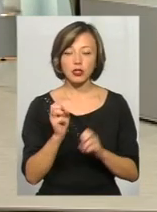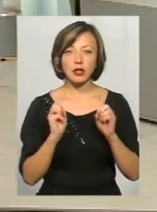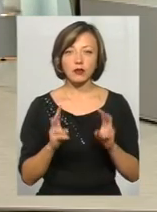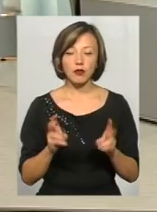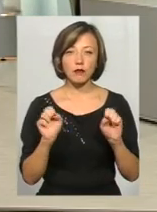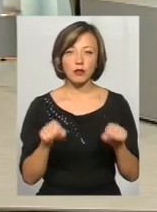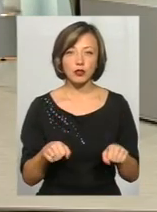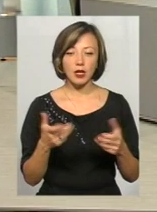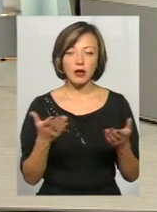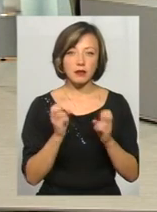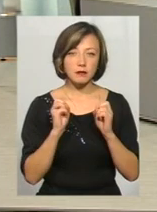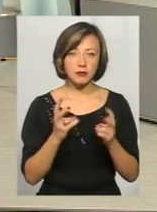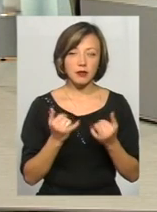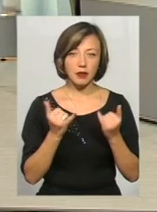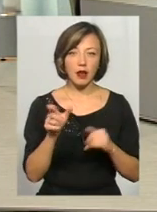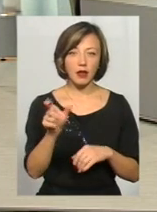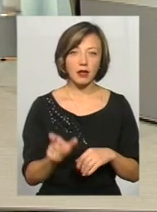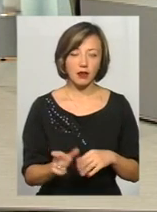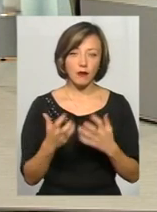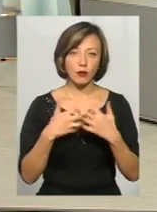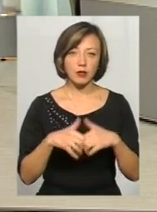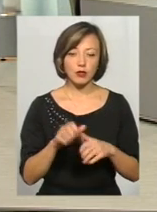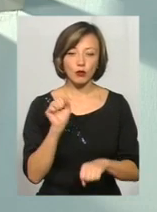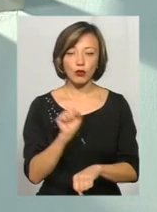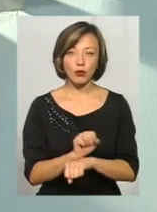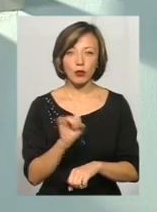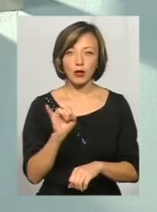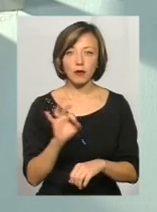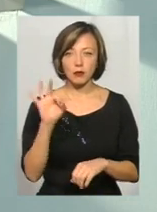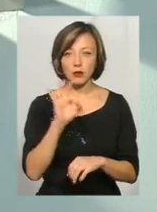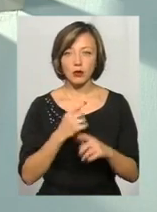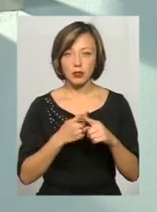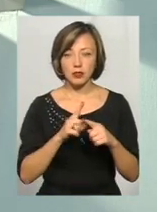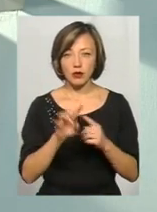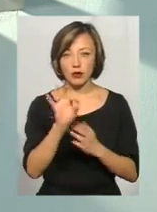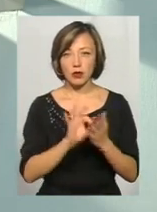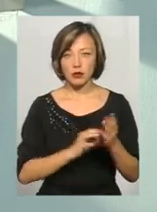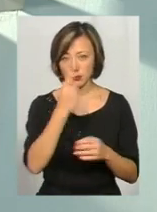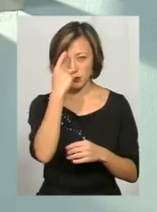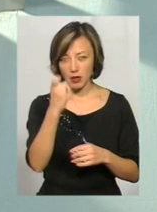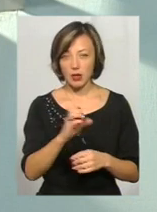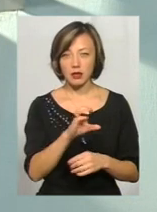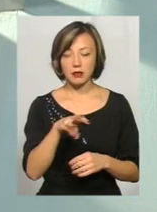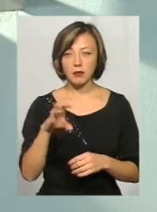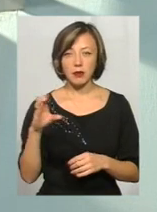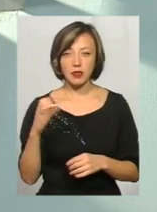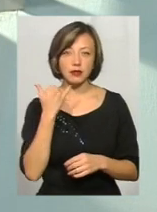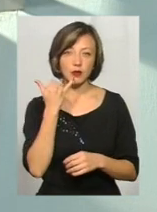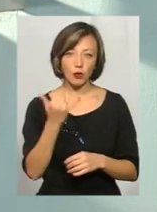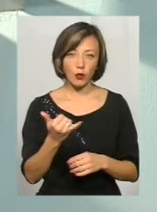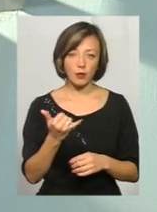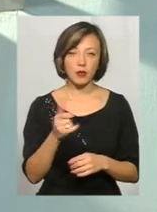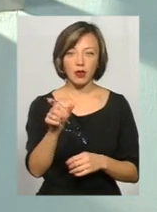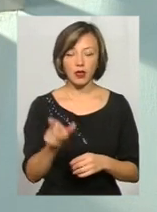може нести якісь ризики для клієнта, він їх автоматично блокує. І про це відразу повідомляється смс-кою, дзвінком